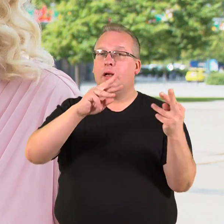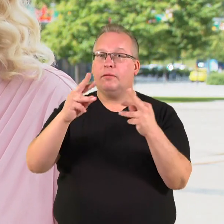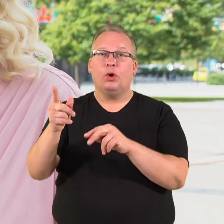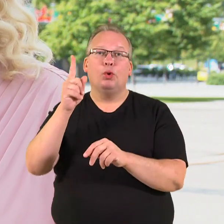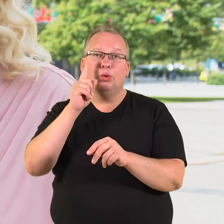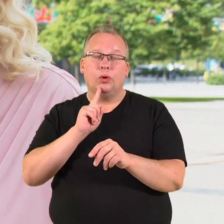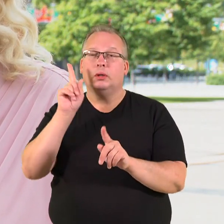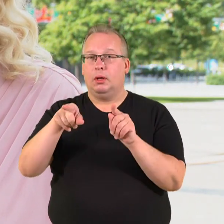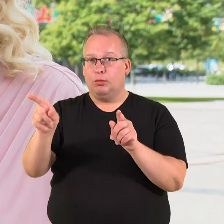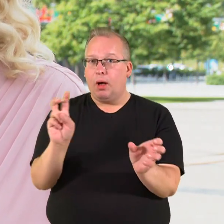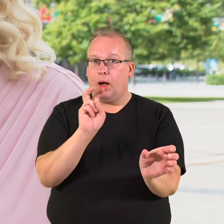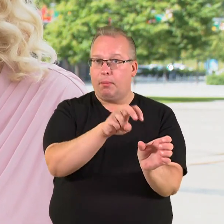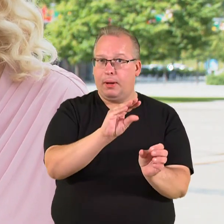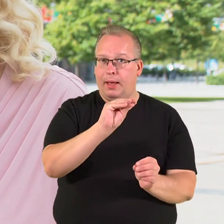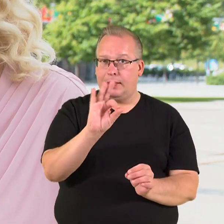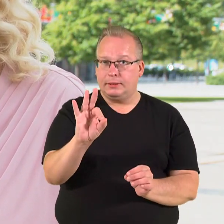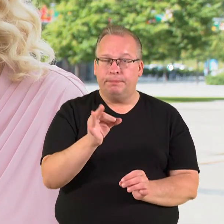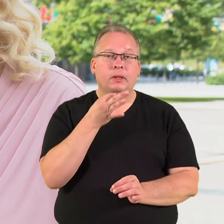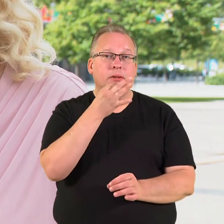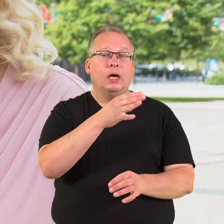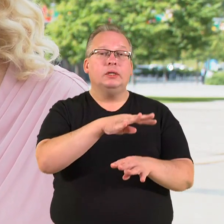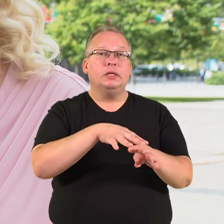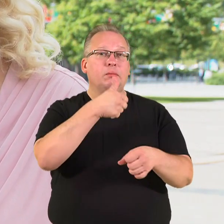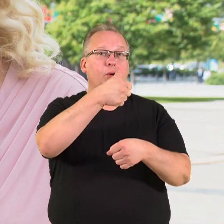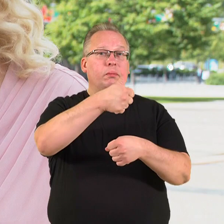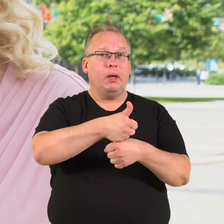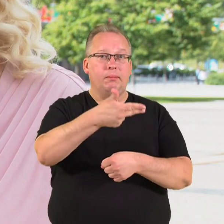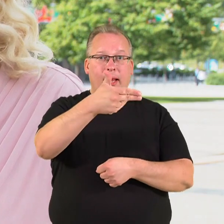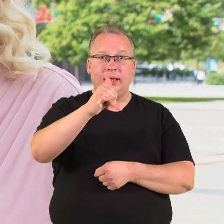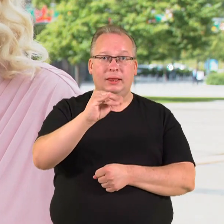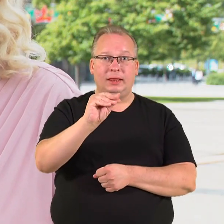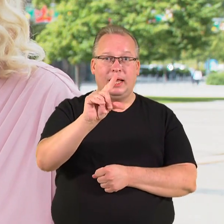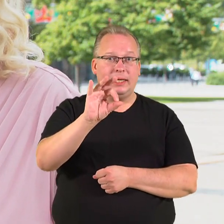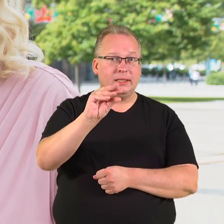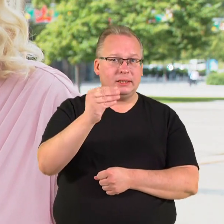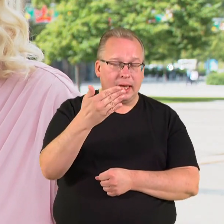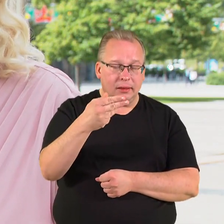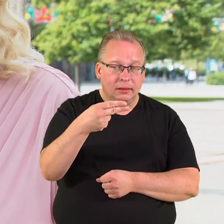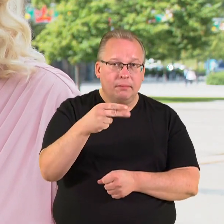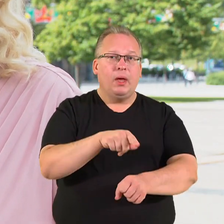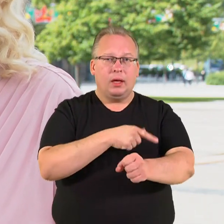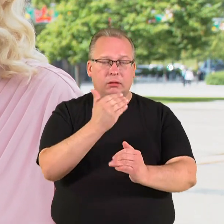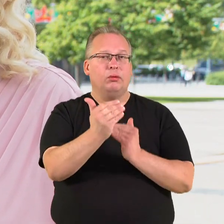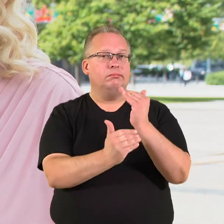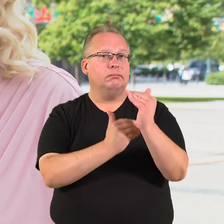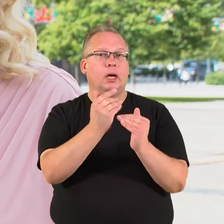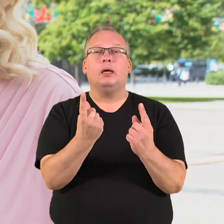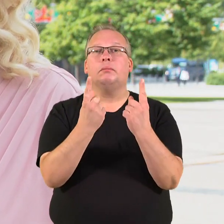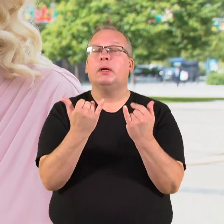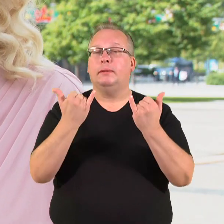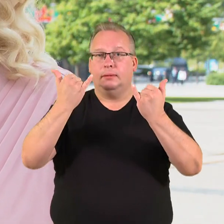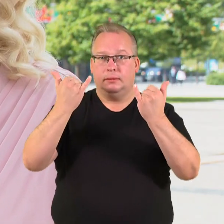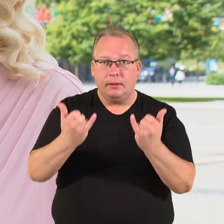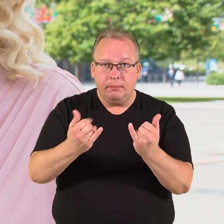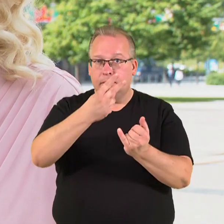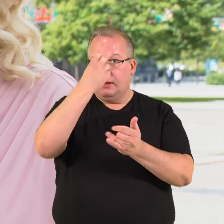narystės Europos sąjungoje. Kaip sako Seimo pirmininkė Viktorija Čmilitė Nilsen, tai yra ilgo kelio pradžia ir ypač dabar